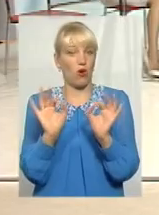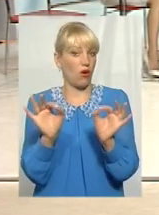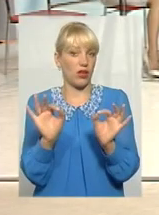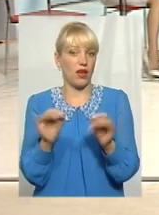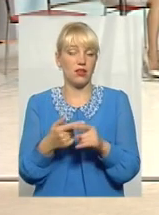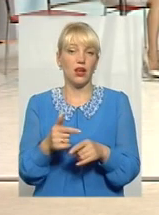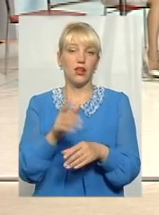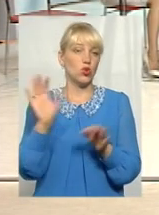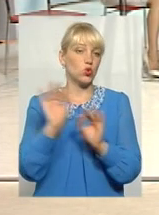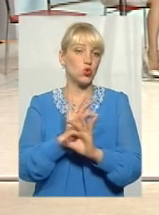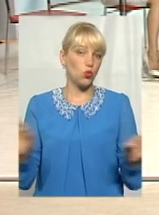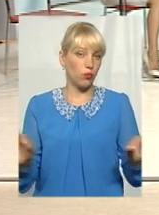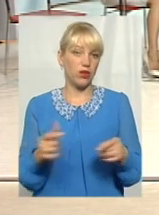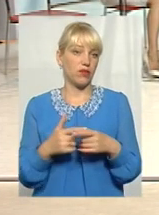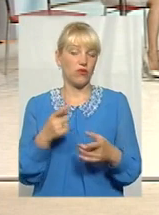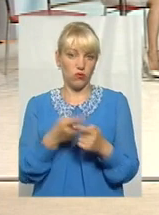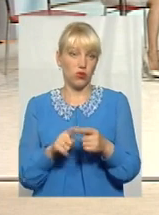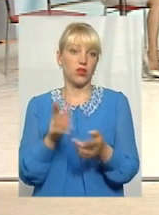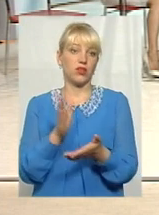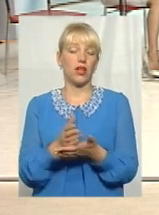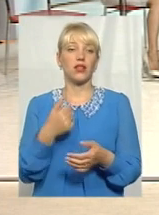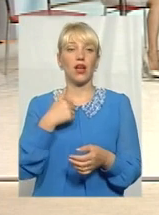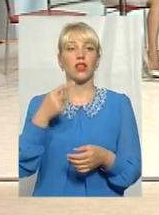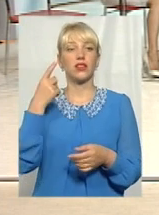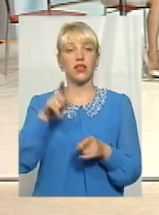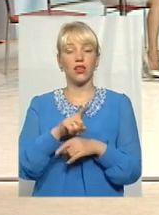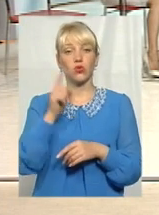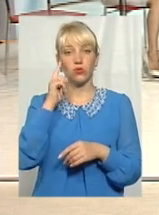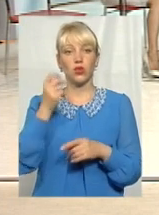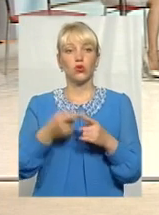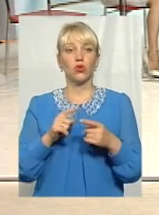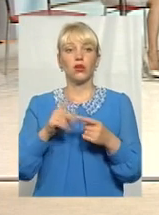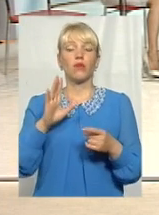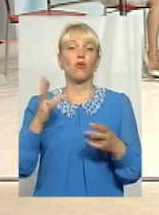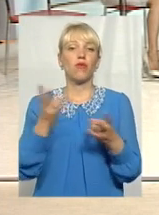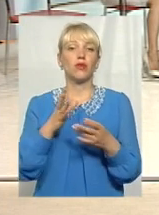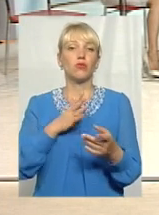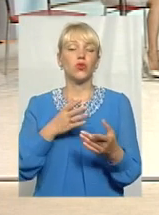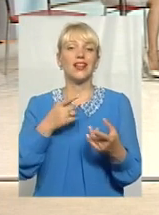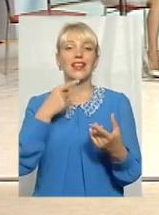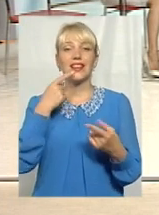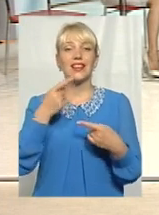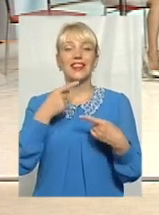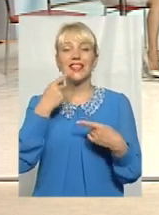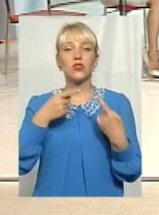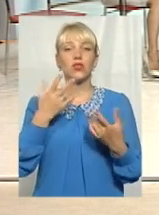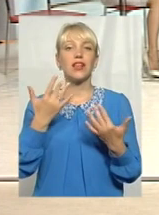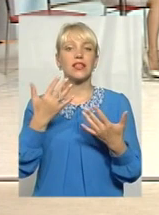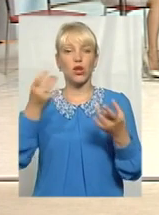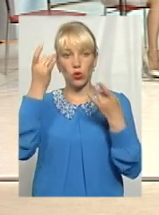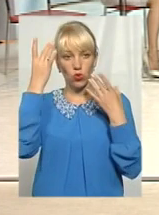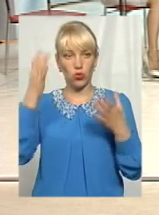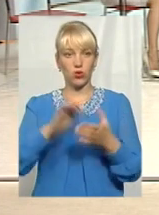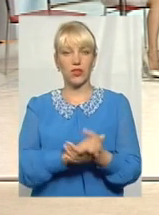Я так думаю, можливо, що тут дискусія має вже йти в полі, наскільки культура суспільства